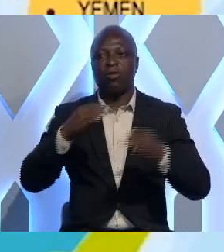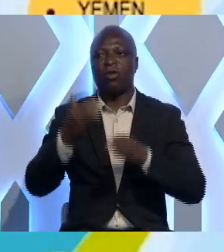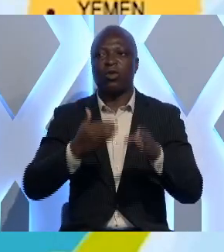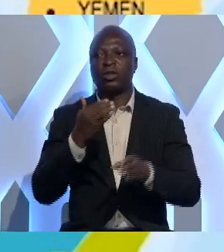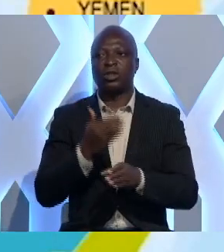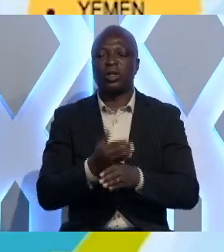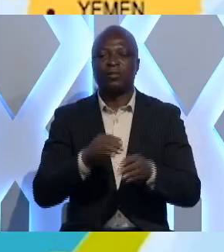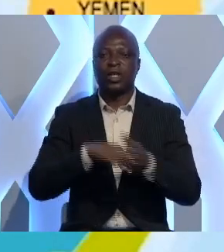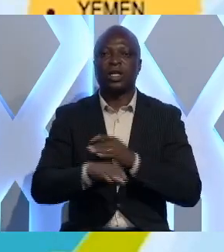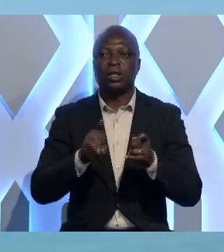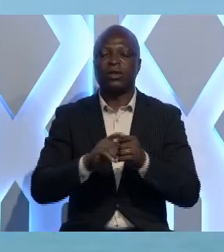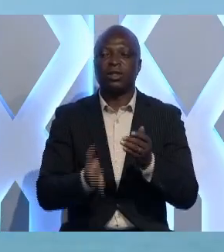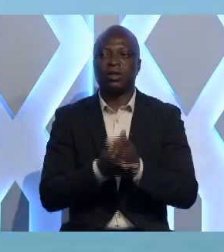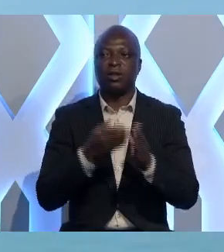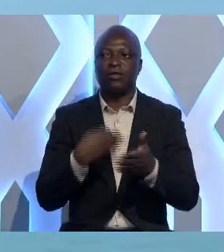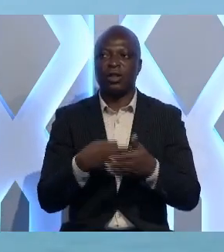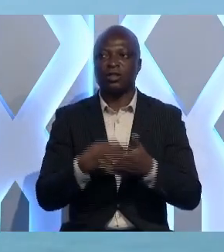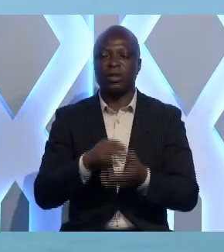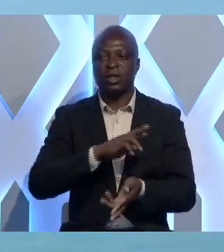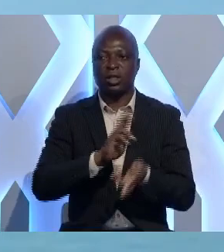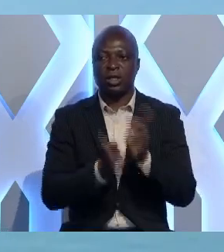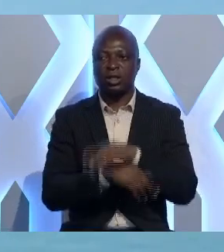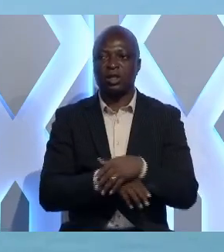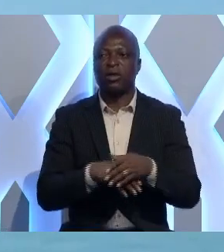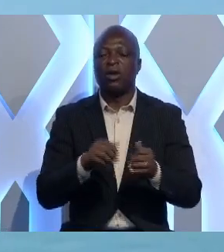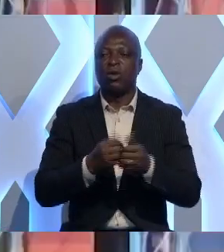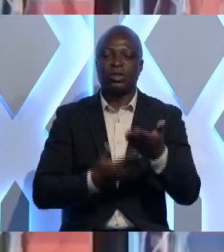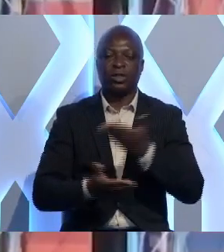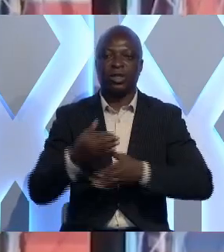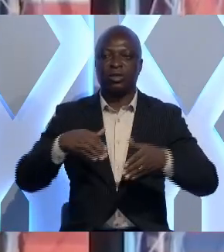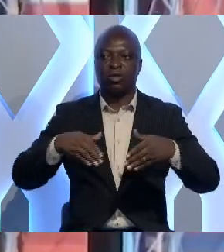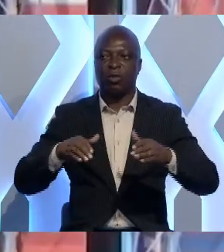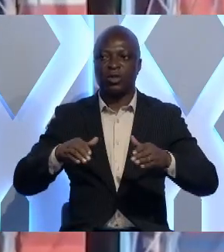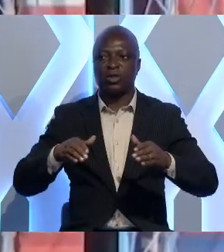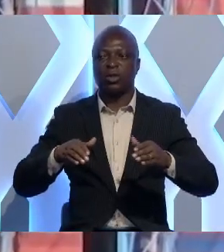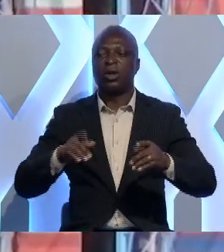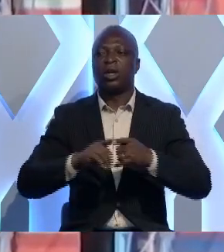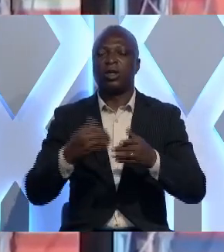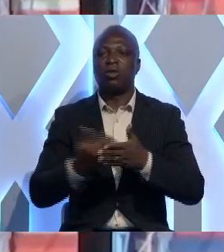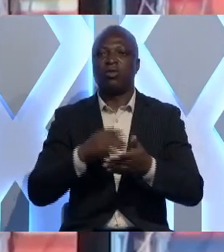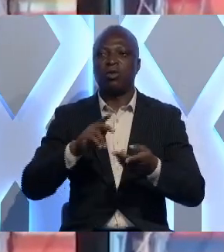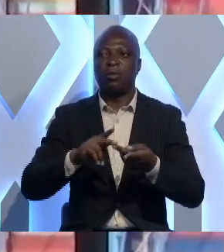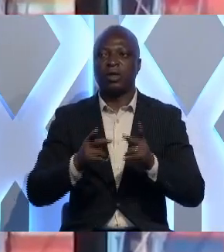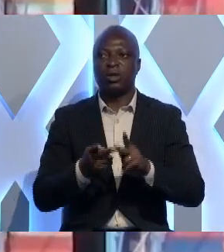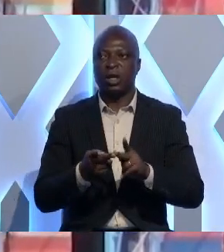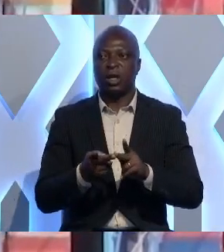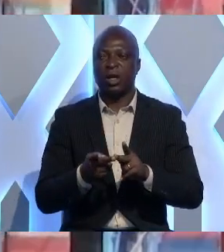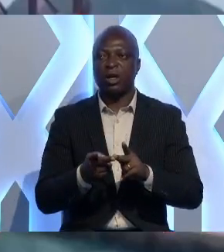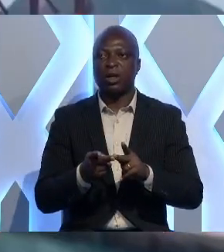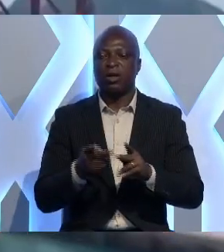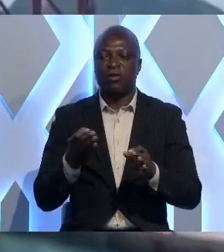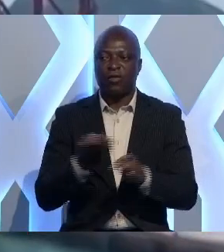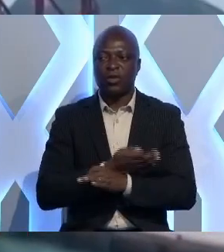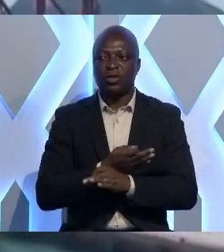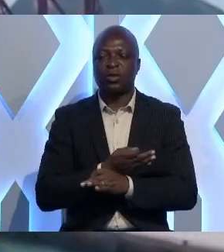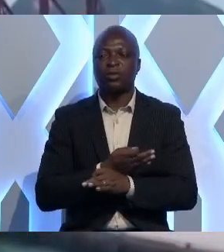l'accès à des financements alternatifs, aux échanges commerciaux et à de nouveaux partenariats fructueux. D